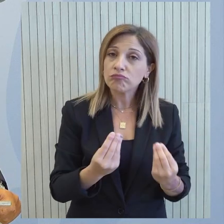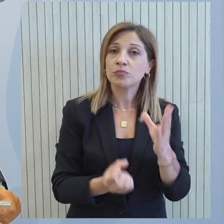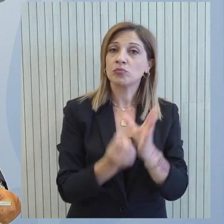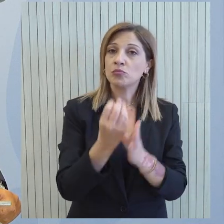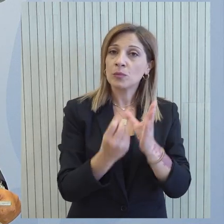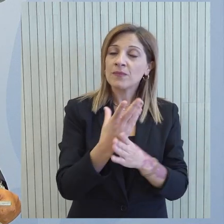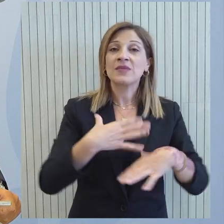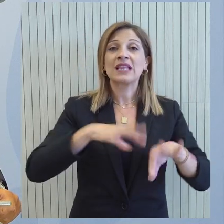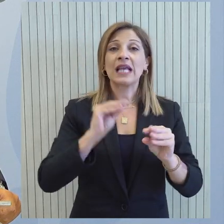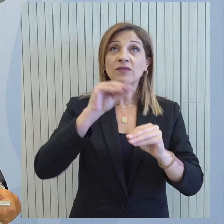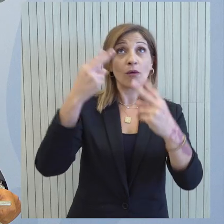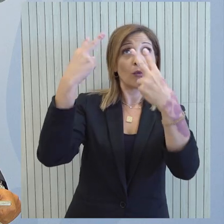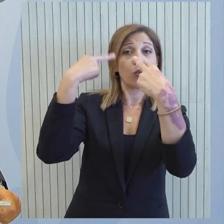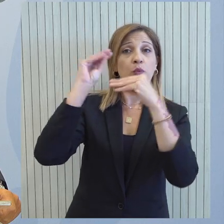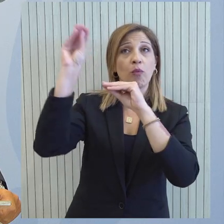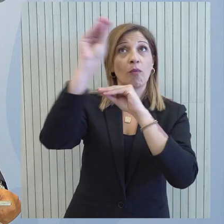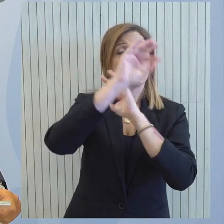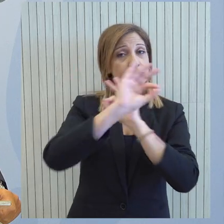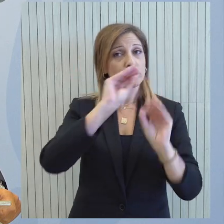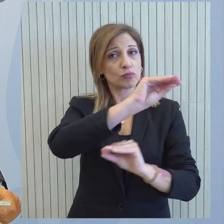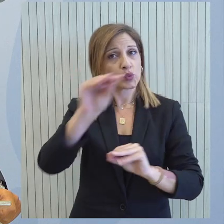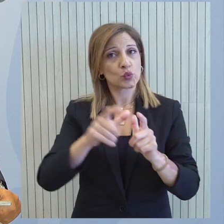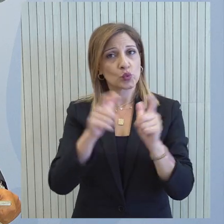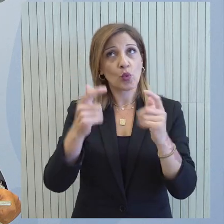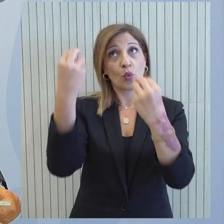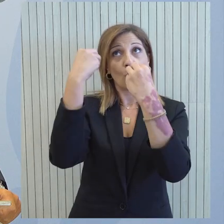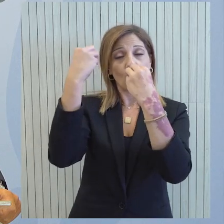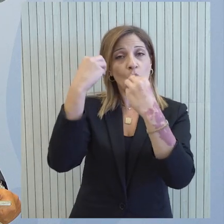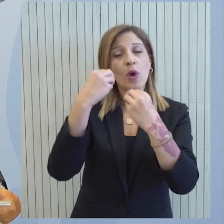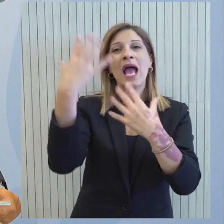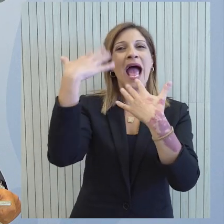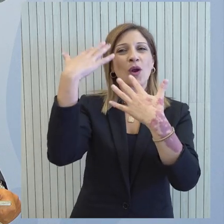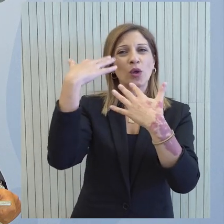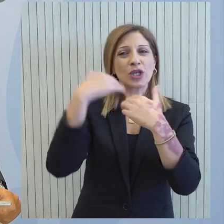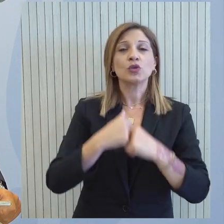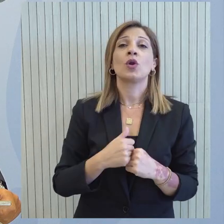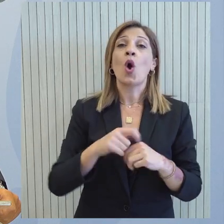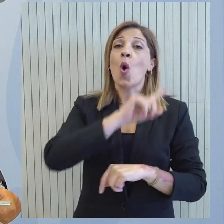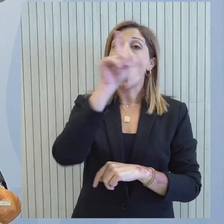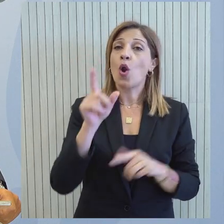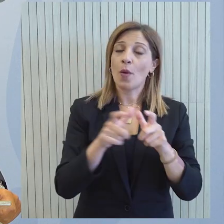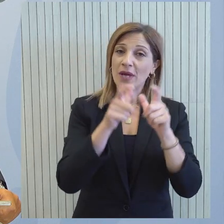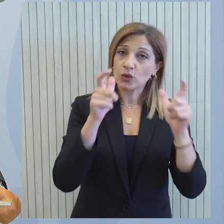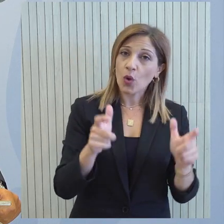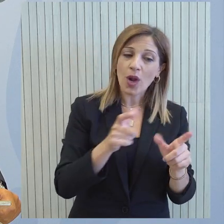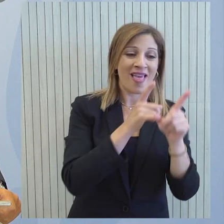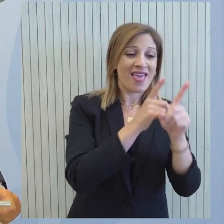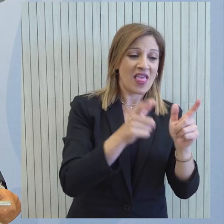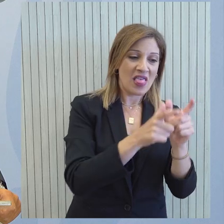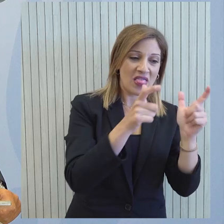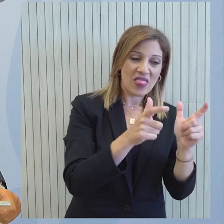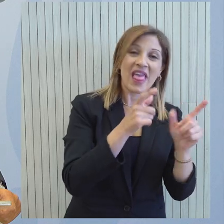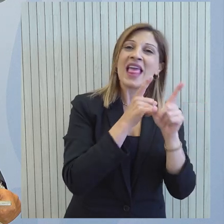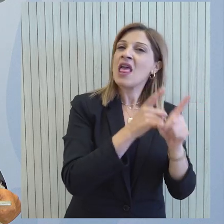περιλαμβανωμένης και της έναρξης εγκατάστασης κλιματιστικών, στον εξυγχρονισμό του ολοήμερου σχολείου, στην μετάβαση από την ειδική στην